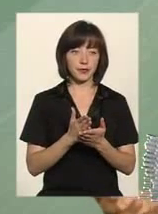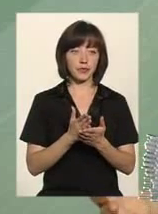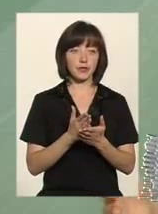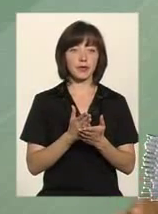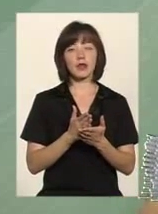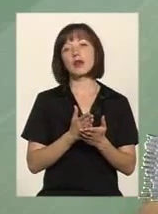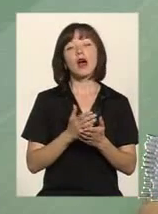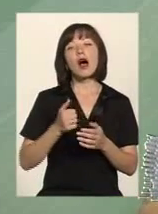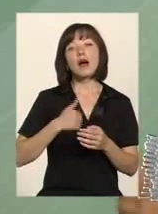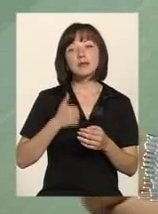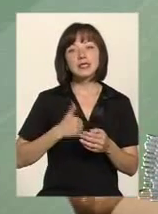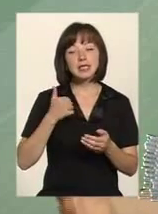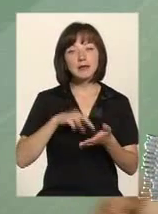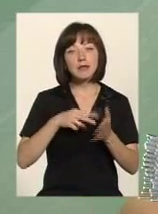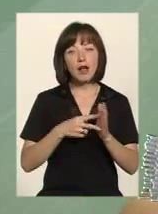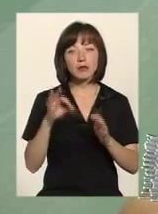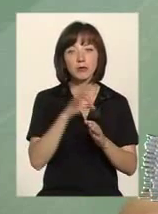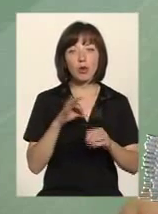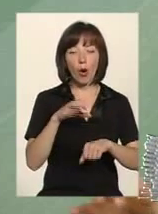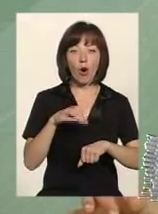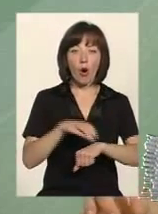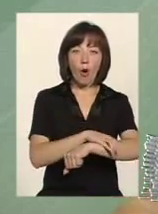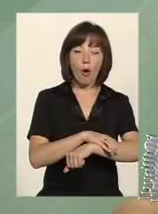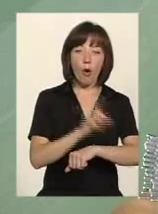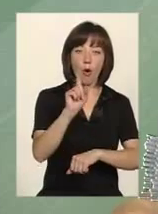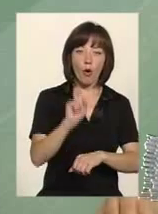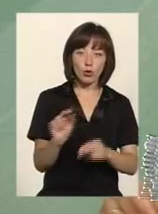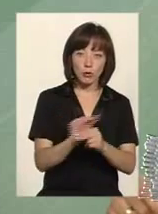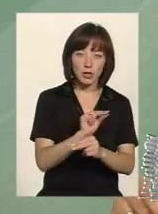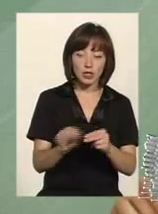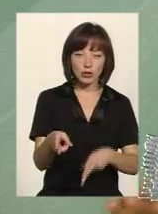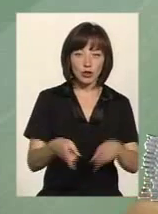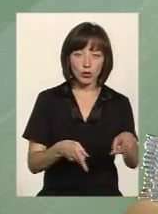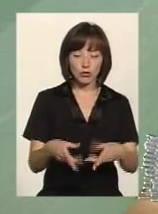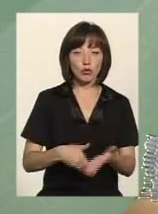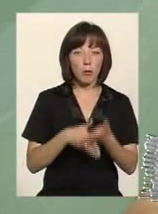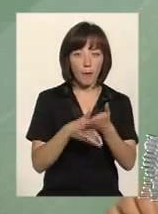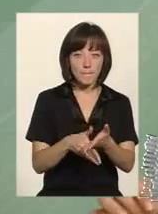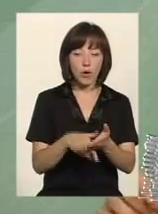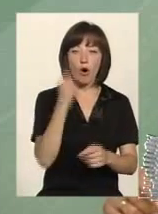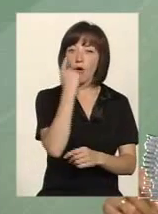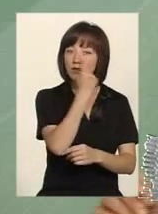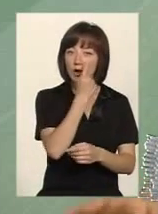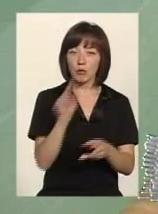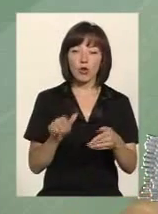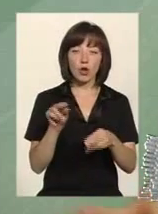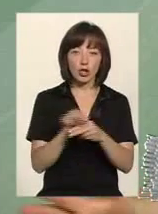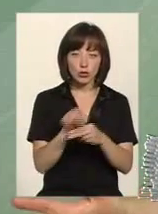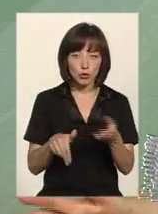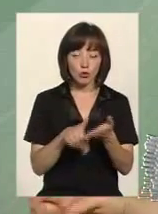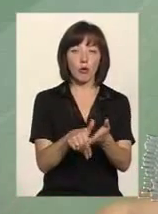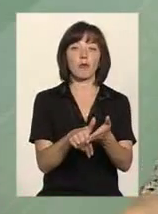досить амбіційні плани, що стосовно ортопедичної допомоги, саме хірургічної, і офтальмологічної допомоги.